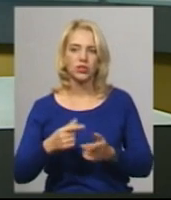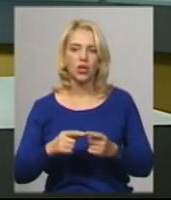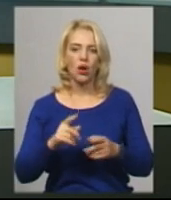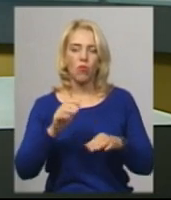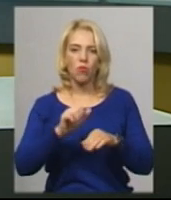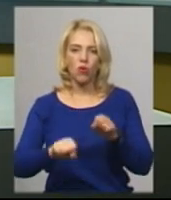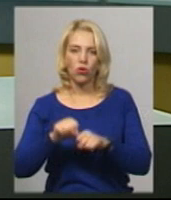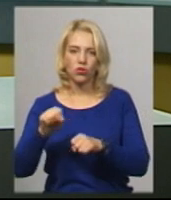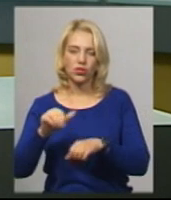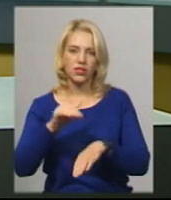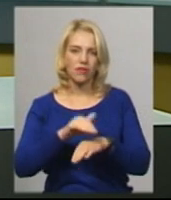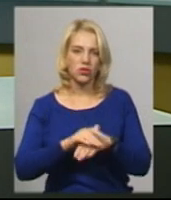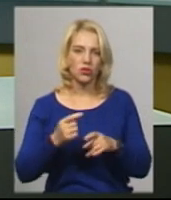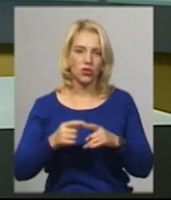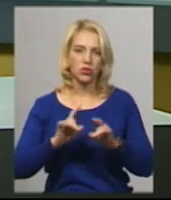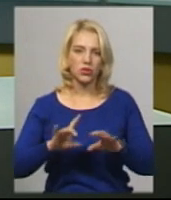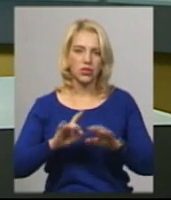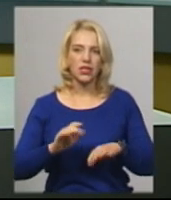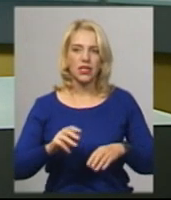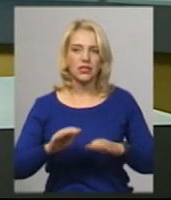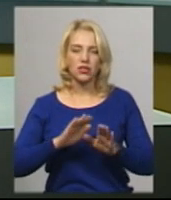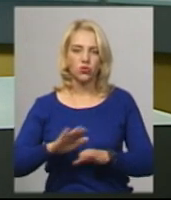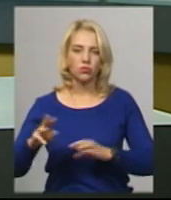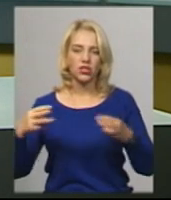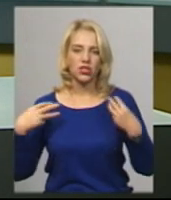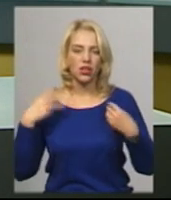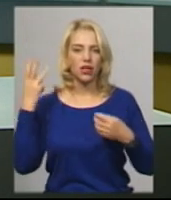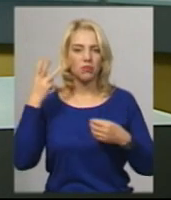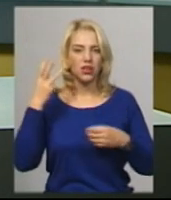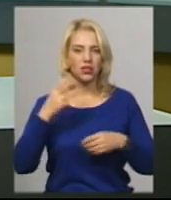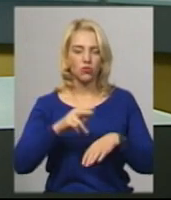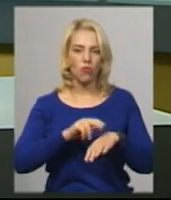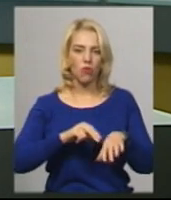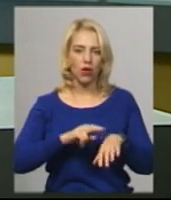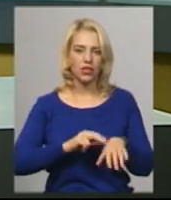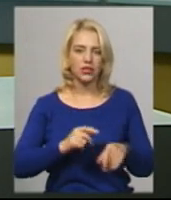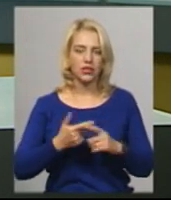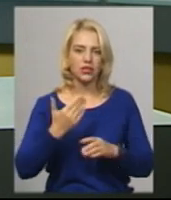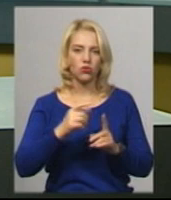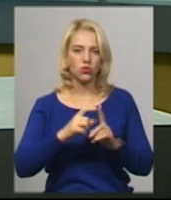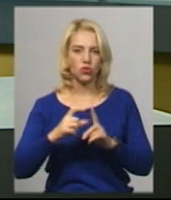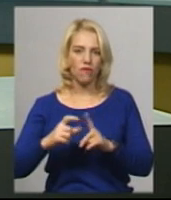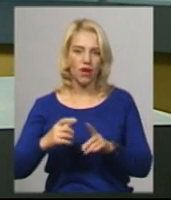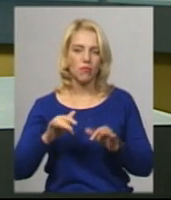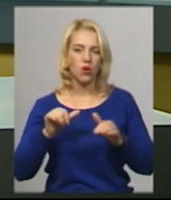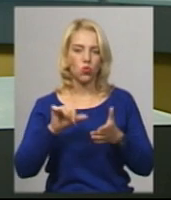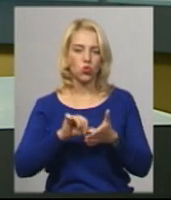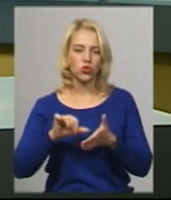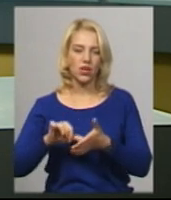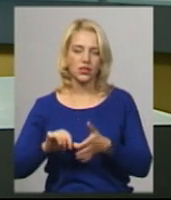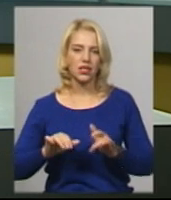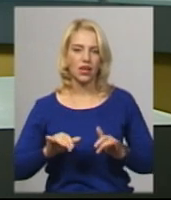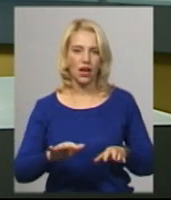виконуючий обов'язки заступника начальника Хмельницького районного відділу поліції Віталій Наглій. За його словами, учасники акції «Обабіч